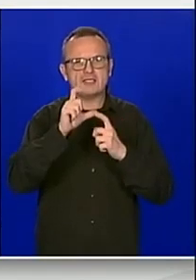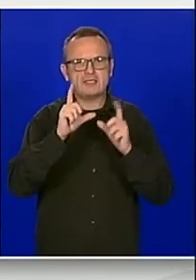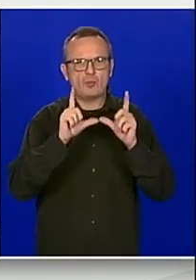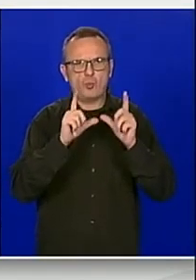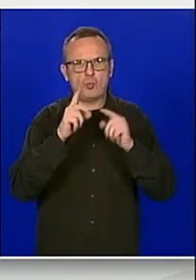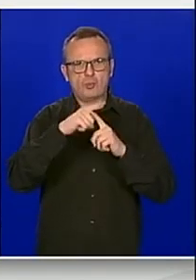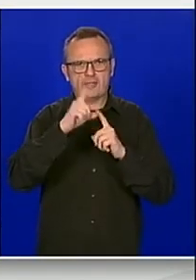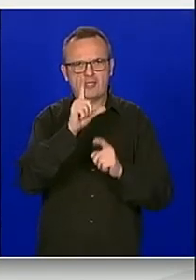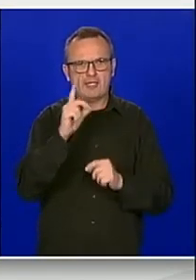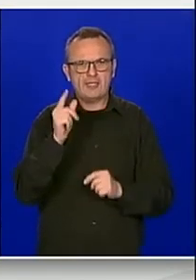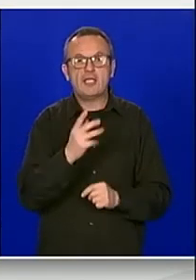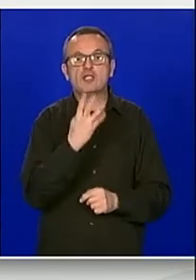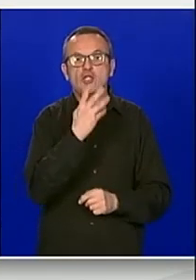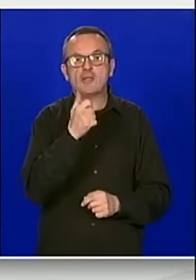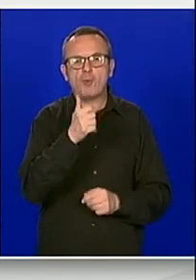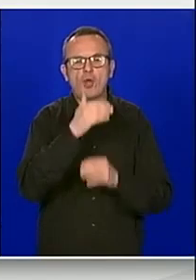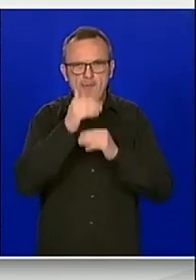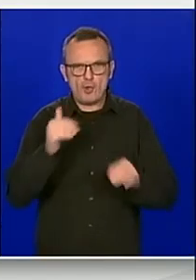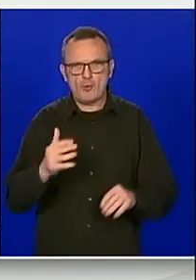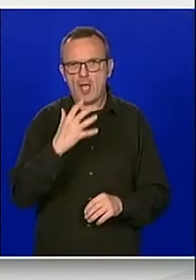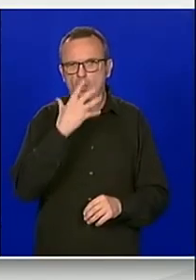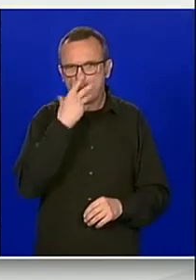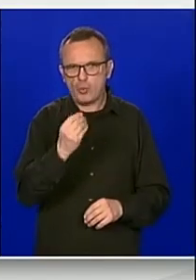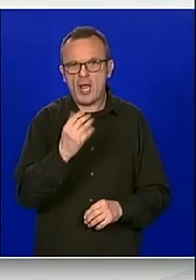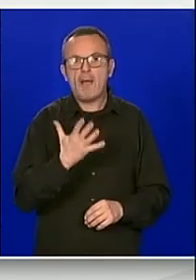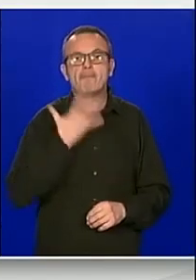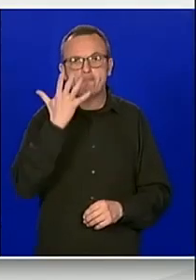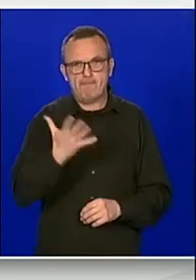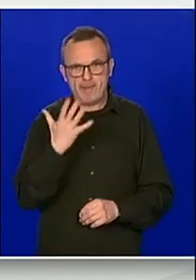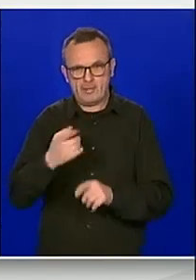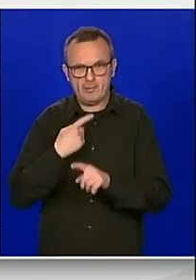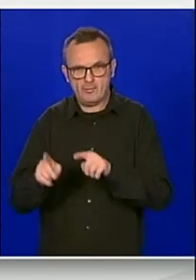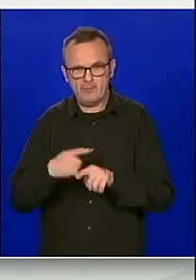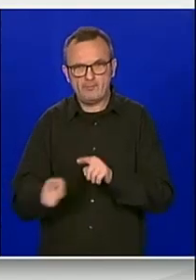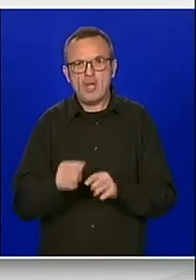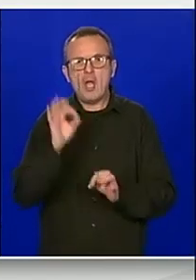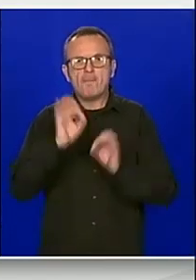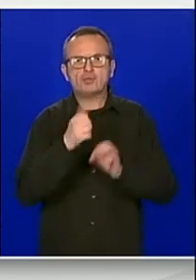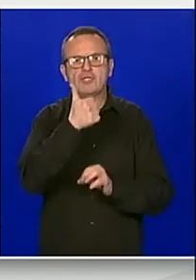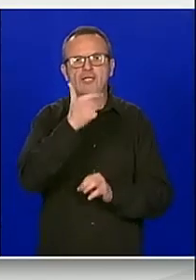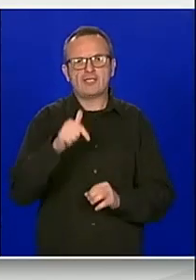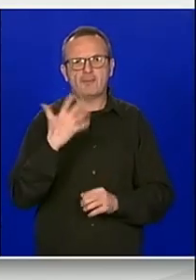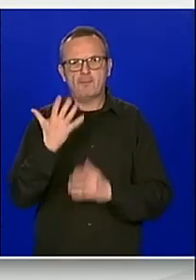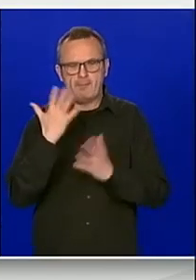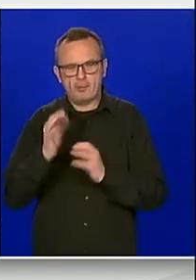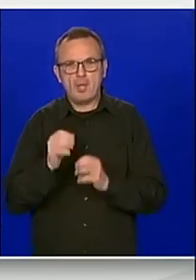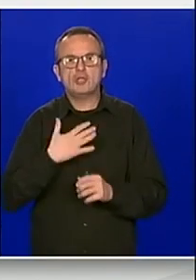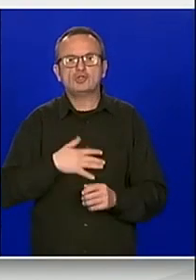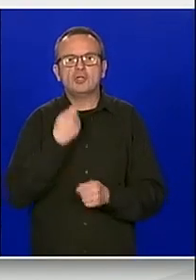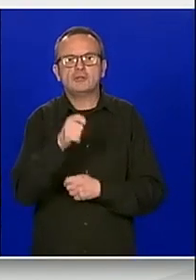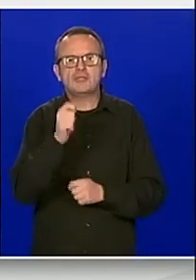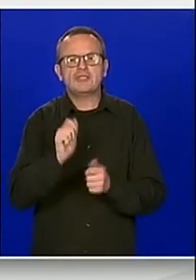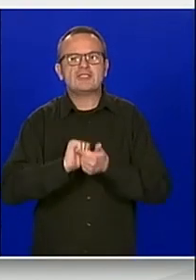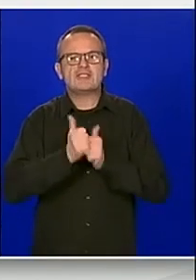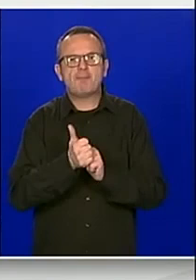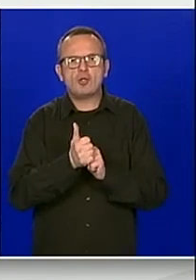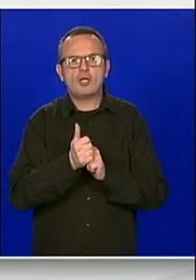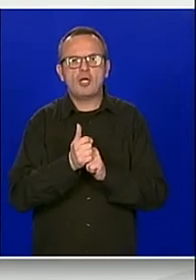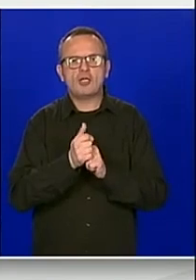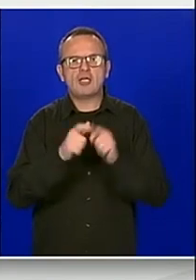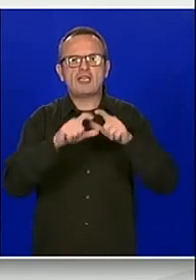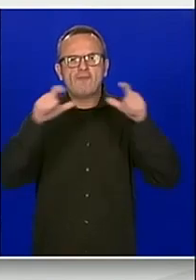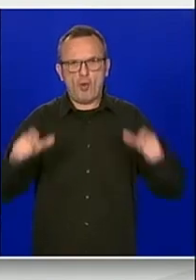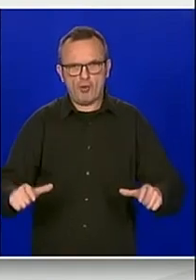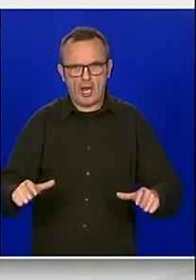iznos 4 miliona kuna, 5 godina, 1,45% izgradnja građevine sportsko-rekreacijske namjene,